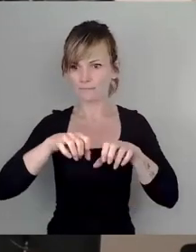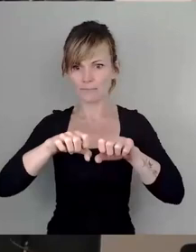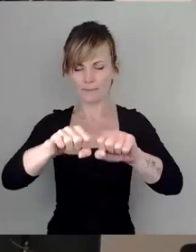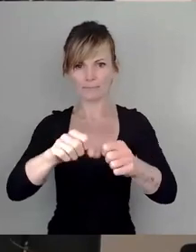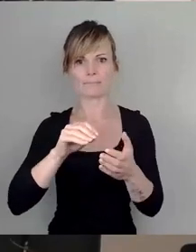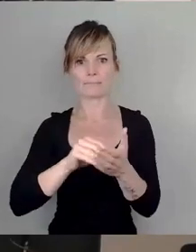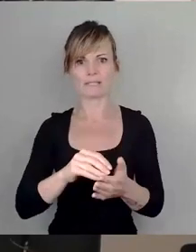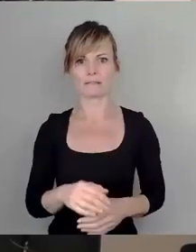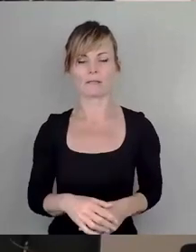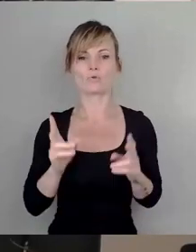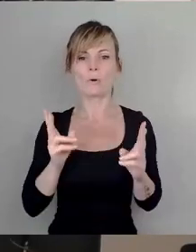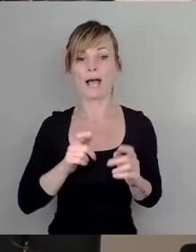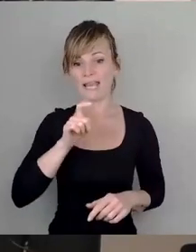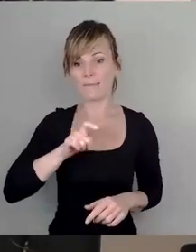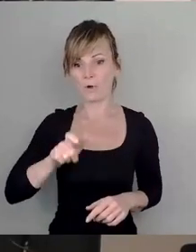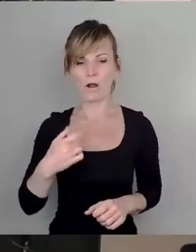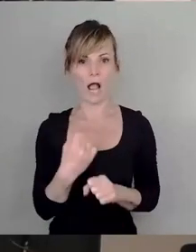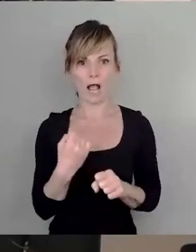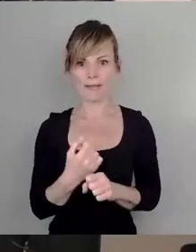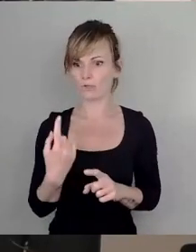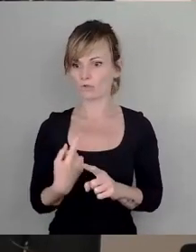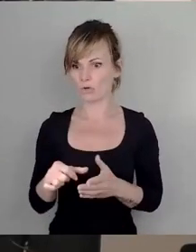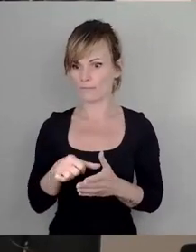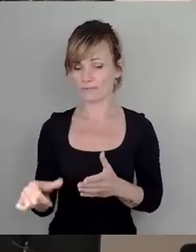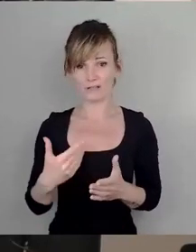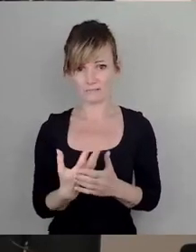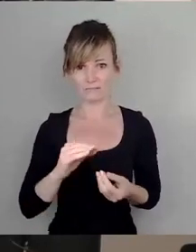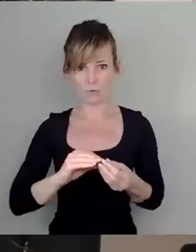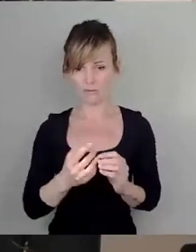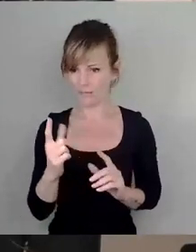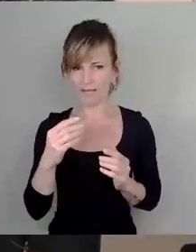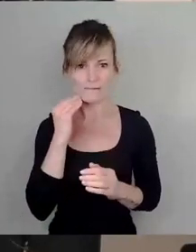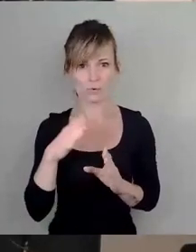ist der normale Bürger, der Arbeiten geht und Steuern zahlt. Deswegen Abmietung. Danke.